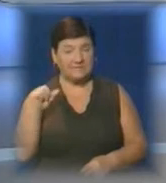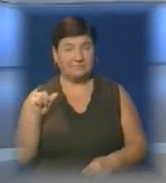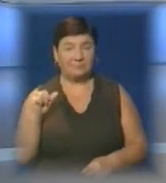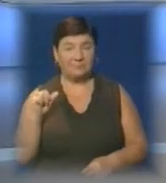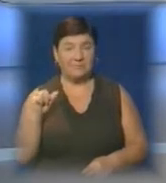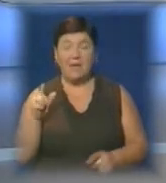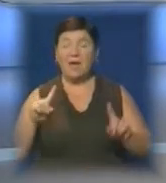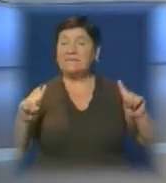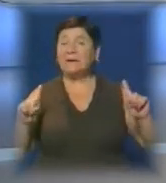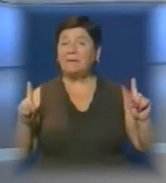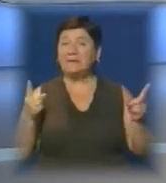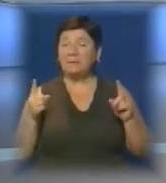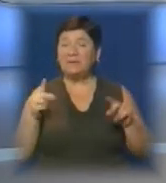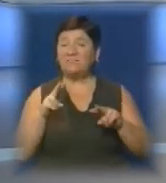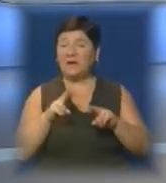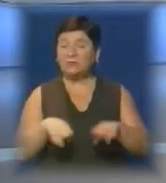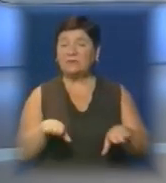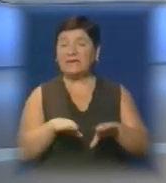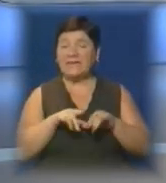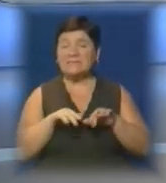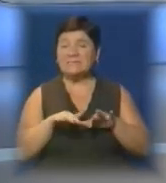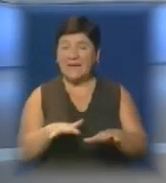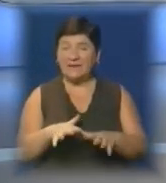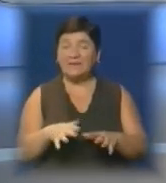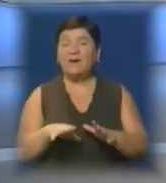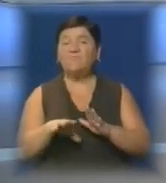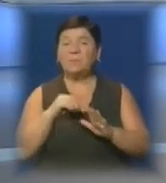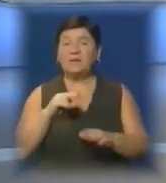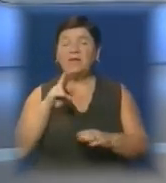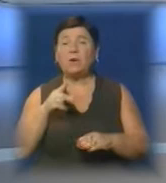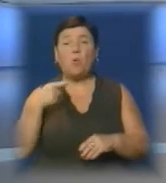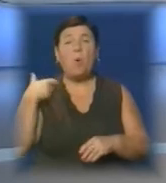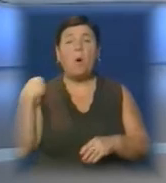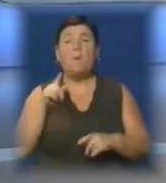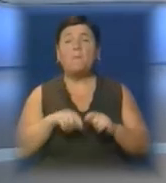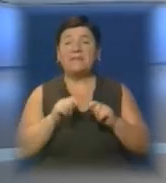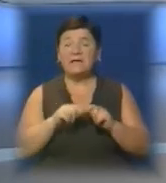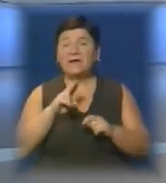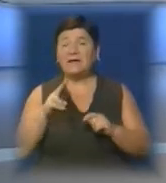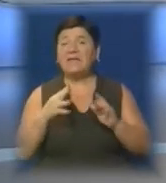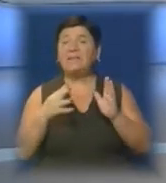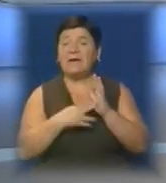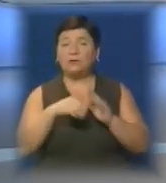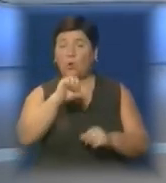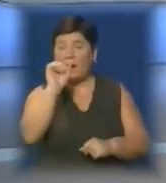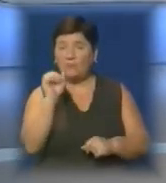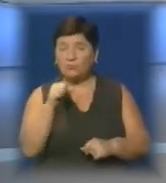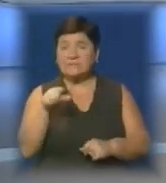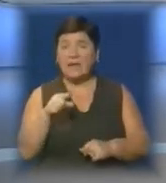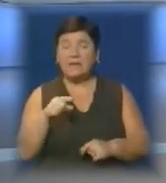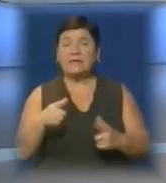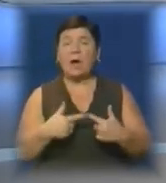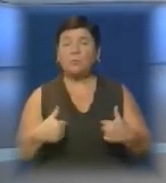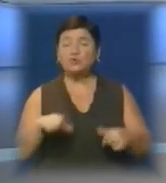Тримання під вартою. Такий запобіжний захід обрали митнику, якого підозрюють в отриманні хабара 9 серпня цього року на митному